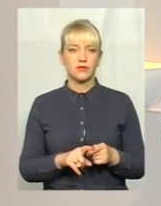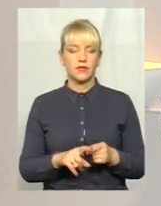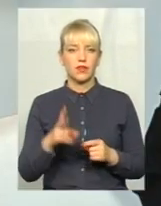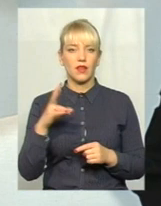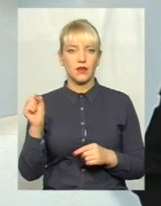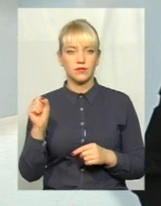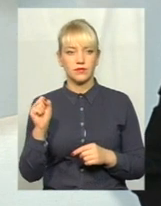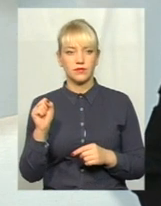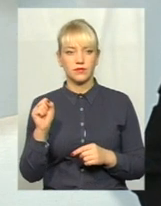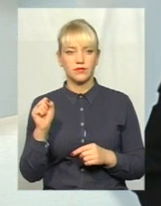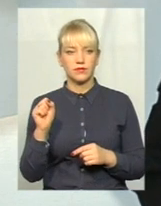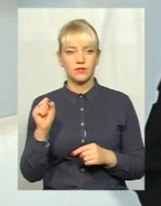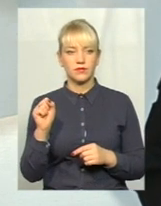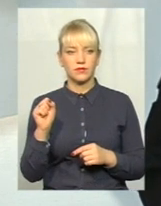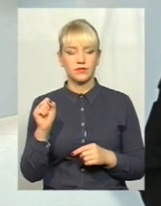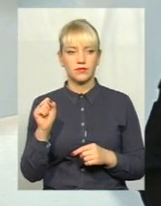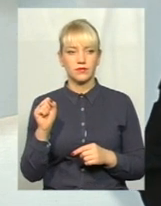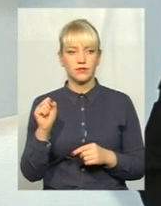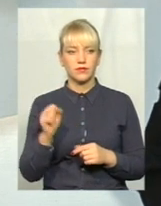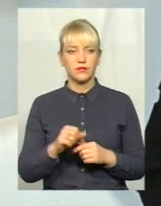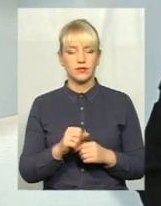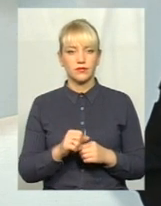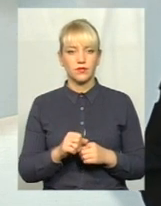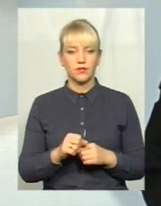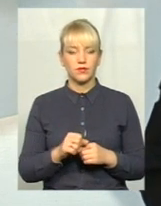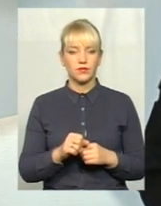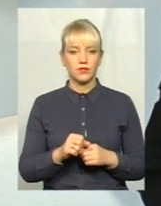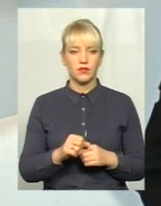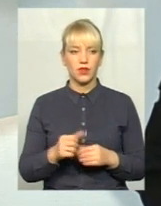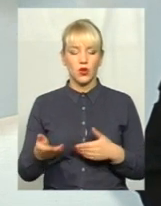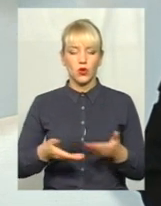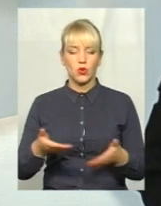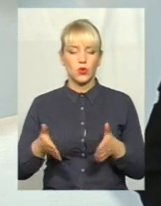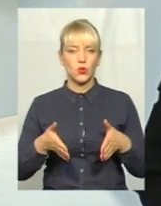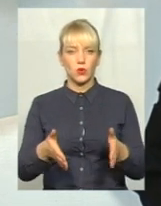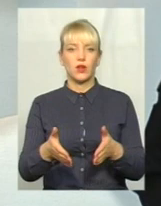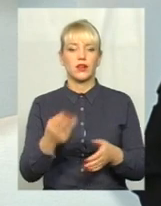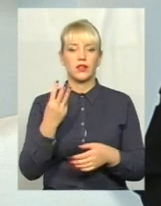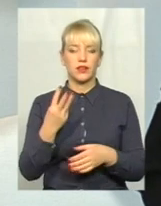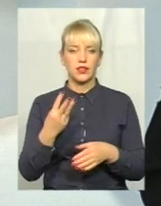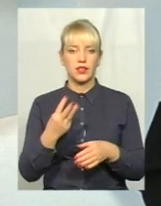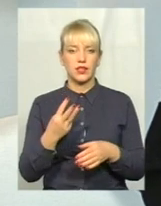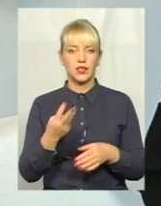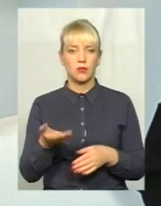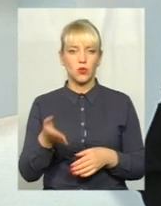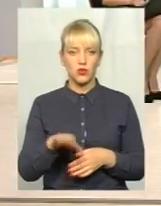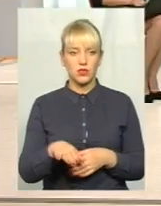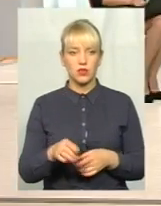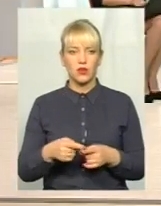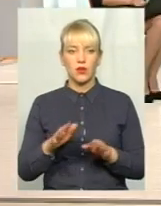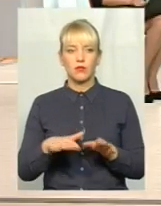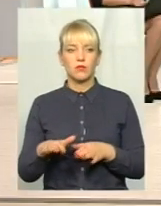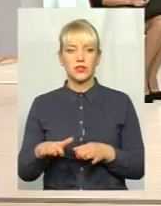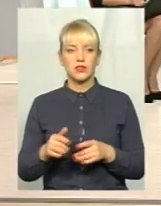тротуарах три постанови. місцях, де транспортний засоб стоїть,